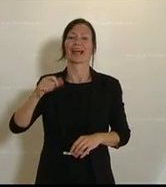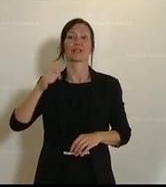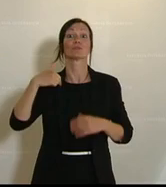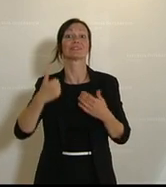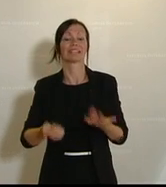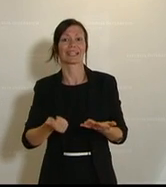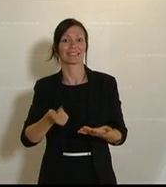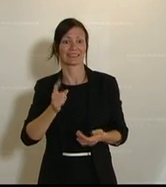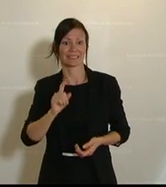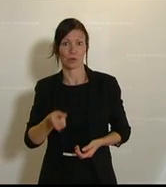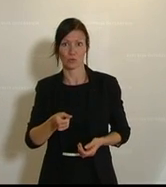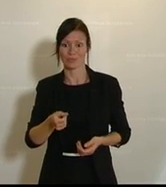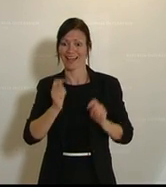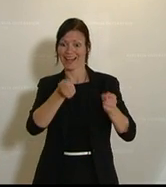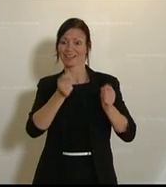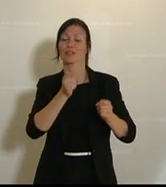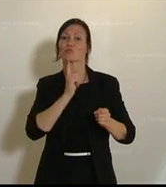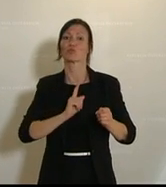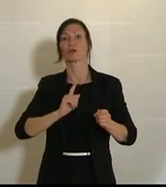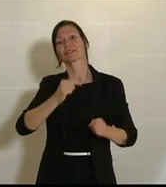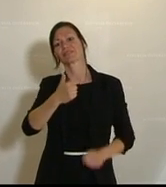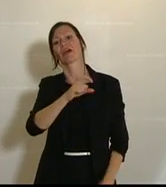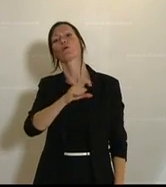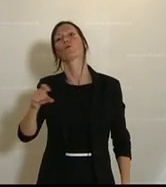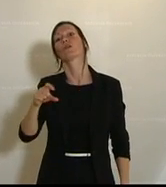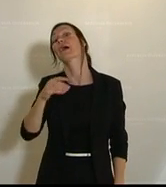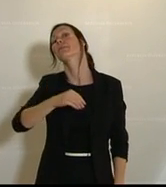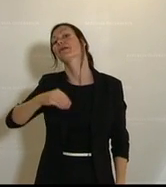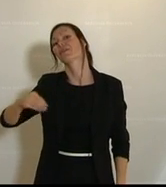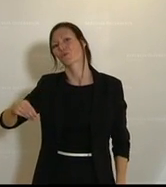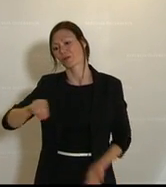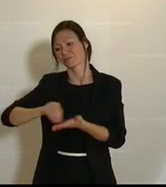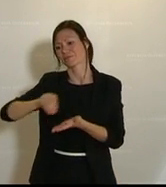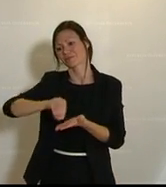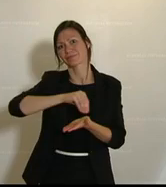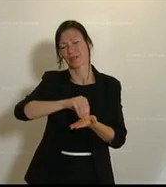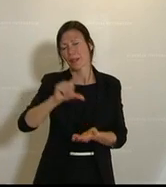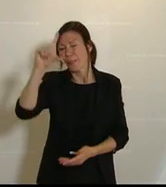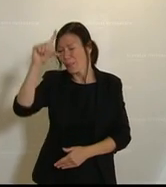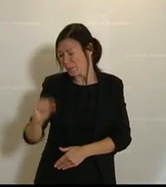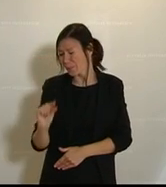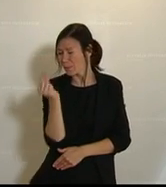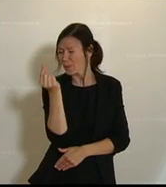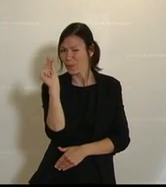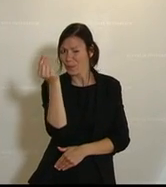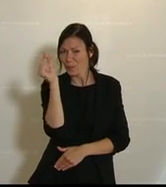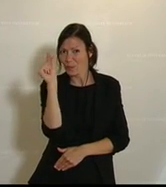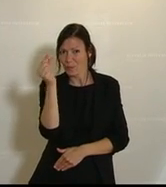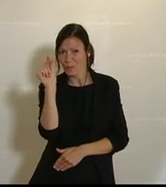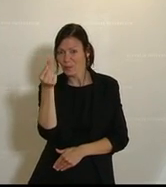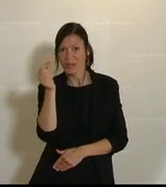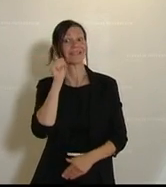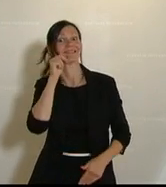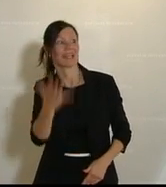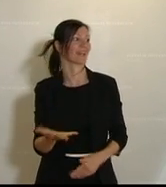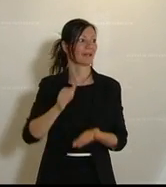200 Millionen ausbezahlt. Knapp drüber. Das ist ein Bruchteil dessen, was Sie Tag für Tag an Pressekonferenzen,